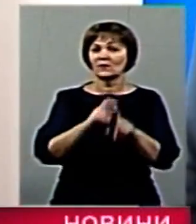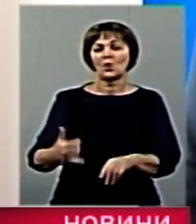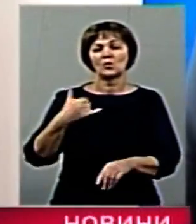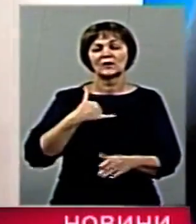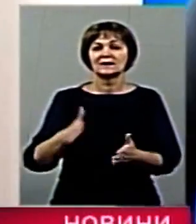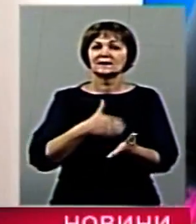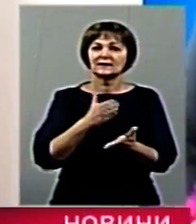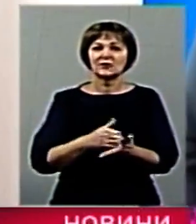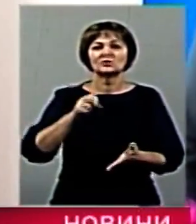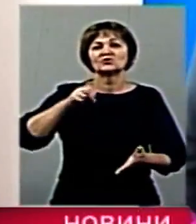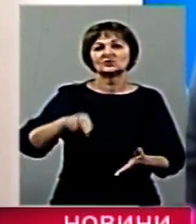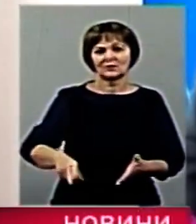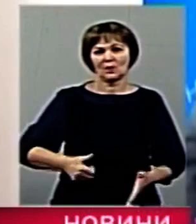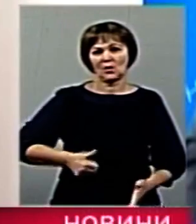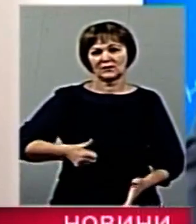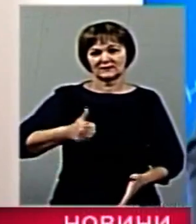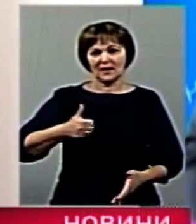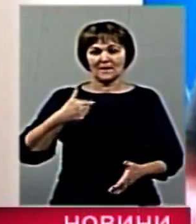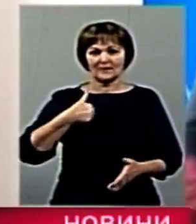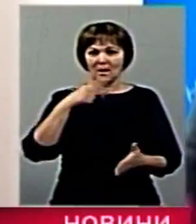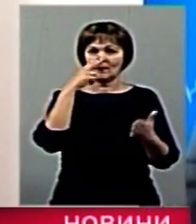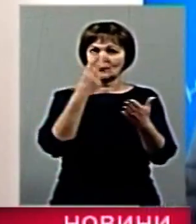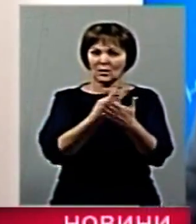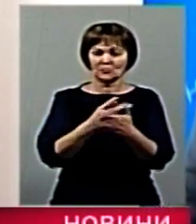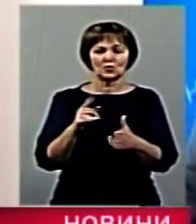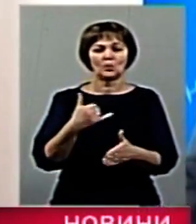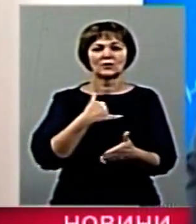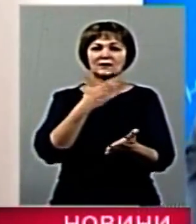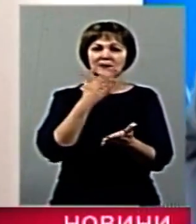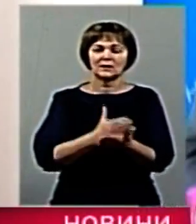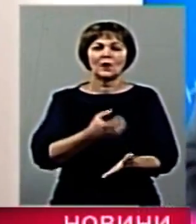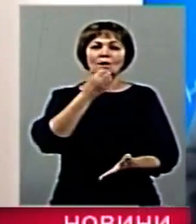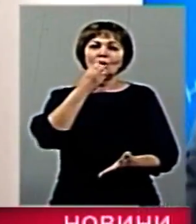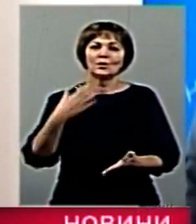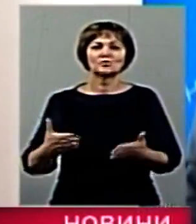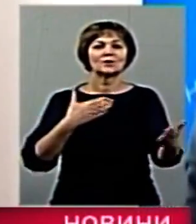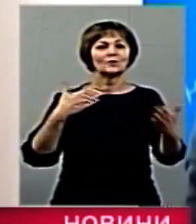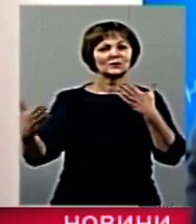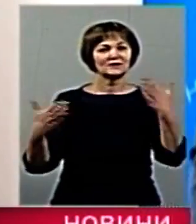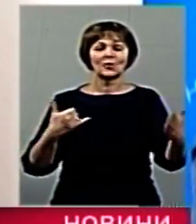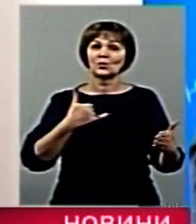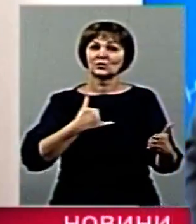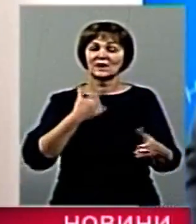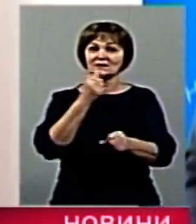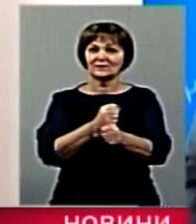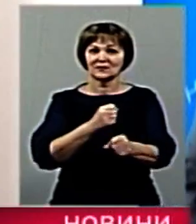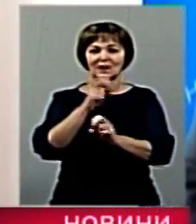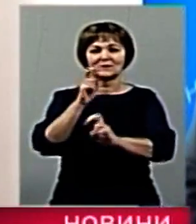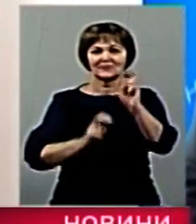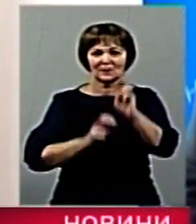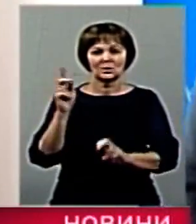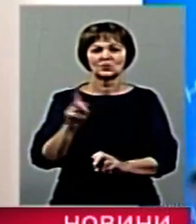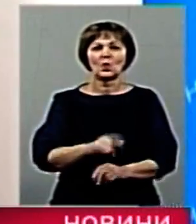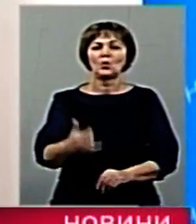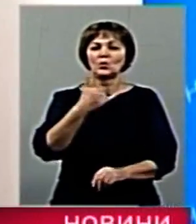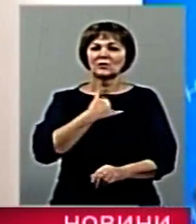чим гордитися. Ми із проєкта в проєкт показуємо, що в нас є хороші музеї, що в нас працюють підприємства, і що в